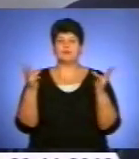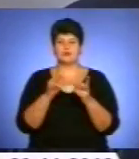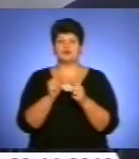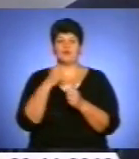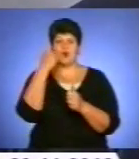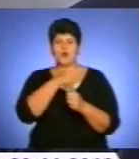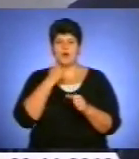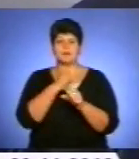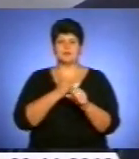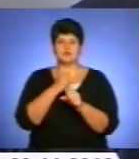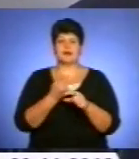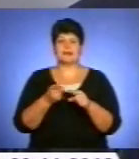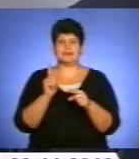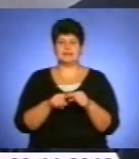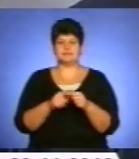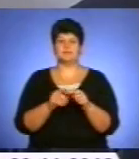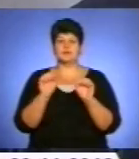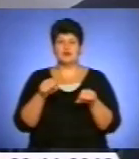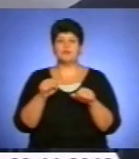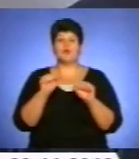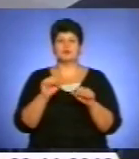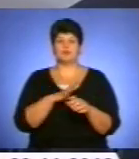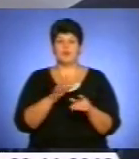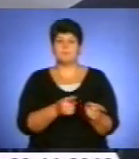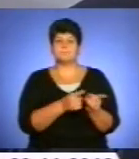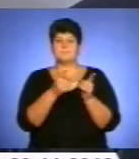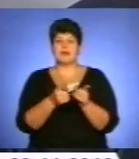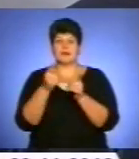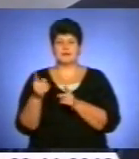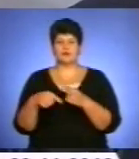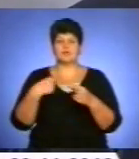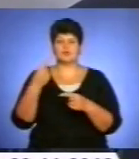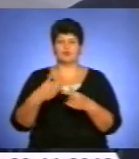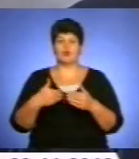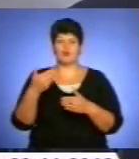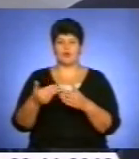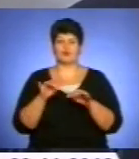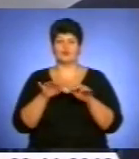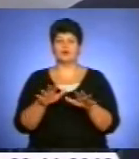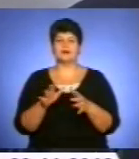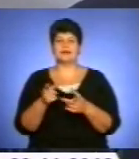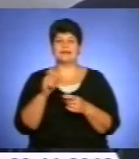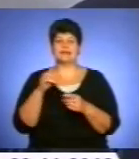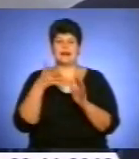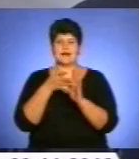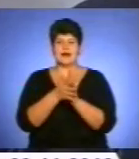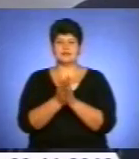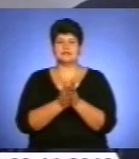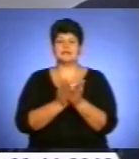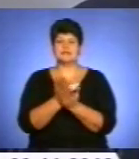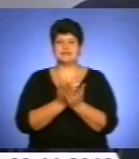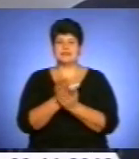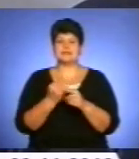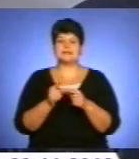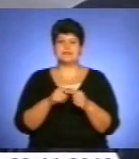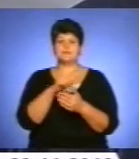роками працювали ці підходи, щоб потім можна було перейти до наступного кроку інтеграції. Саме тому це запит з європейського